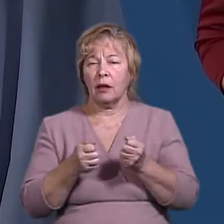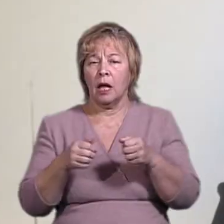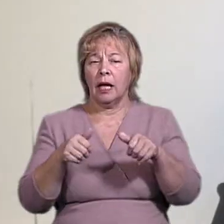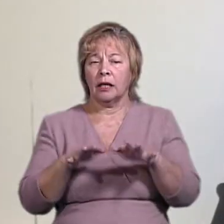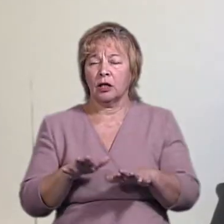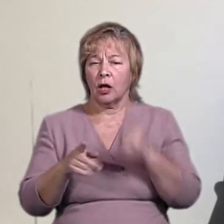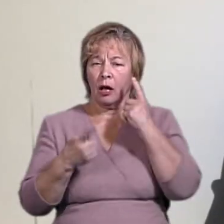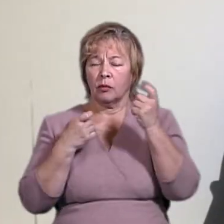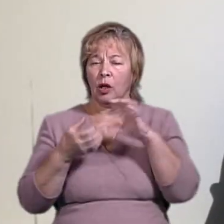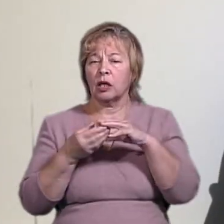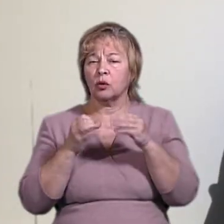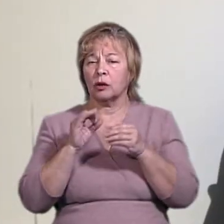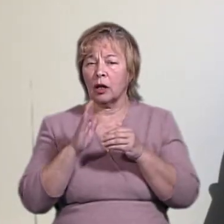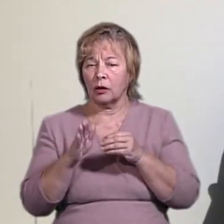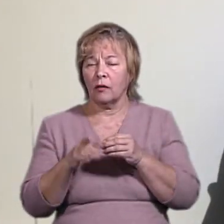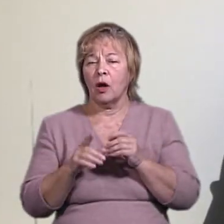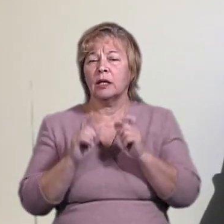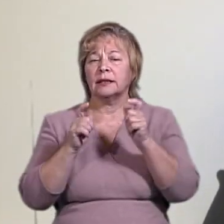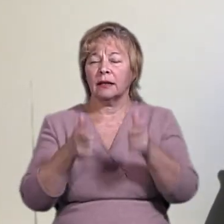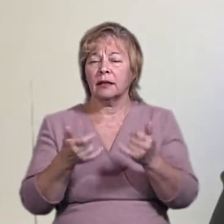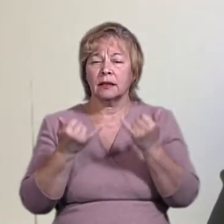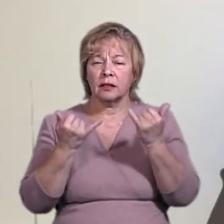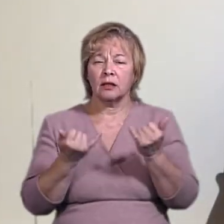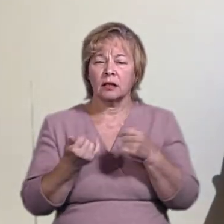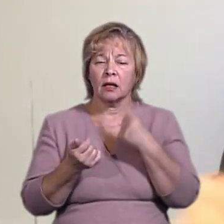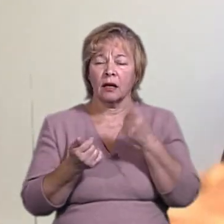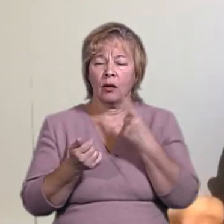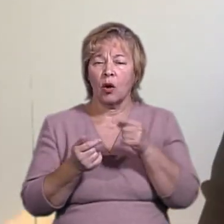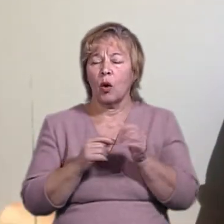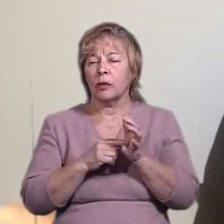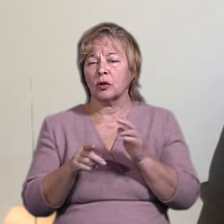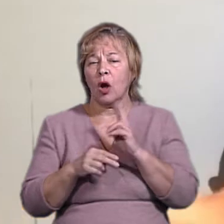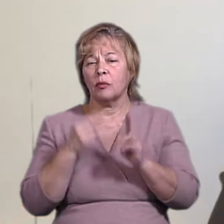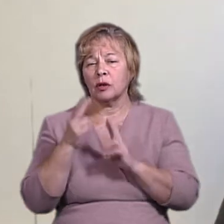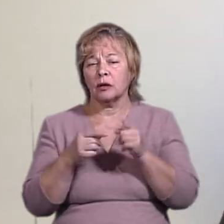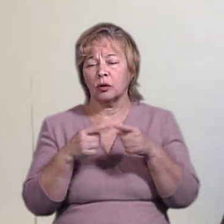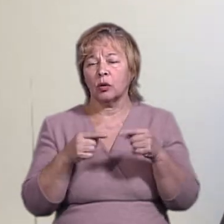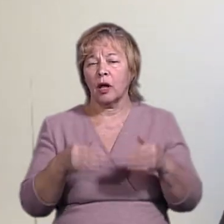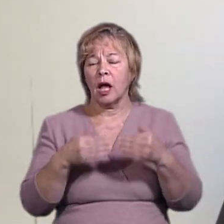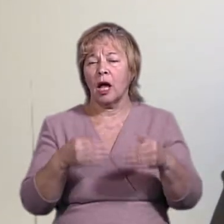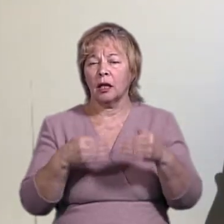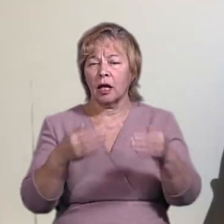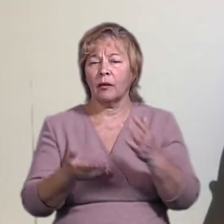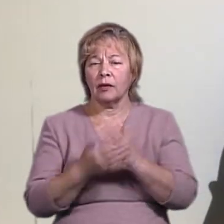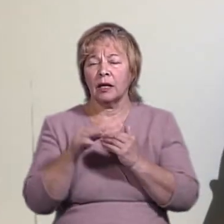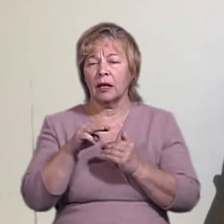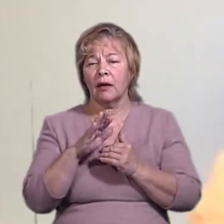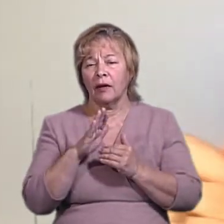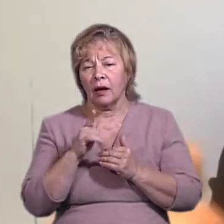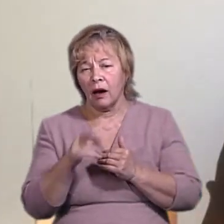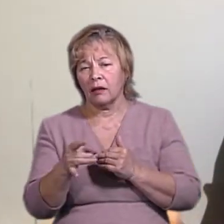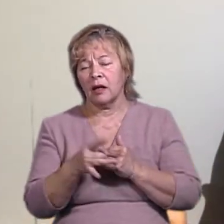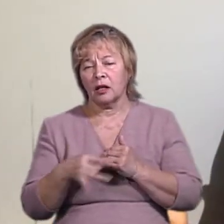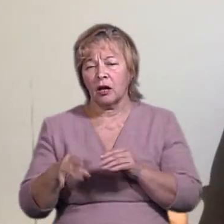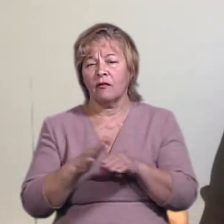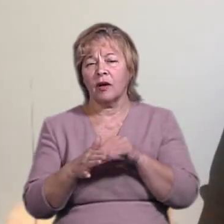оголошення результатів. Відповідно, зараз йде процедура оскарження окремих етапів, тому що є етап ДВК, є районні територіальні